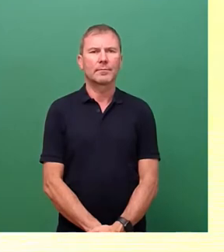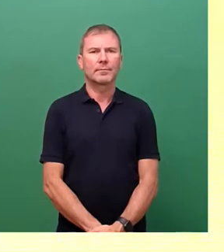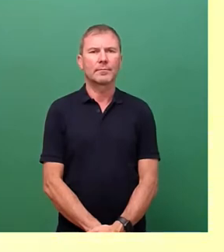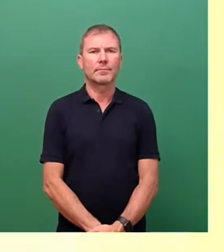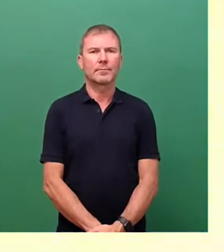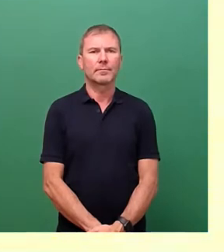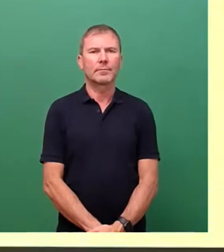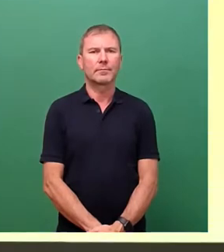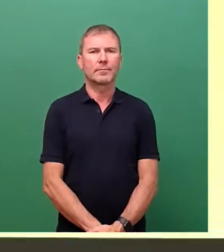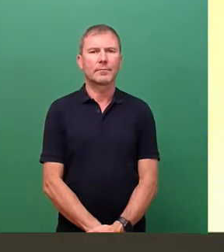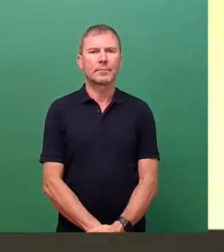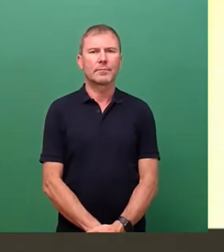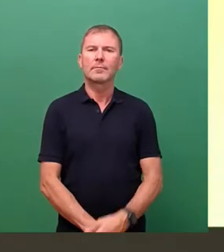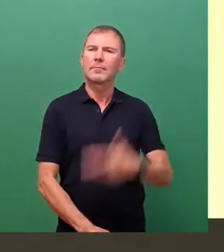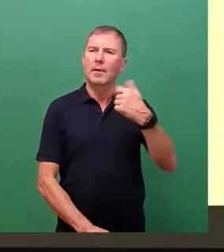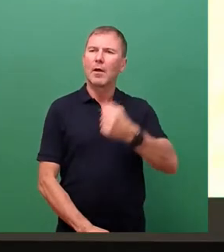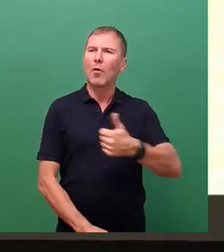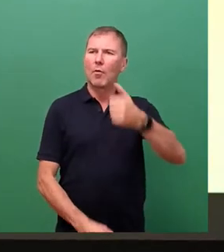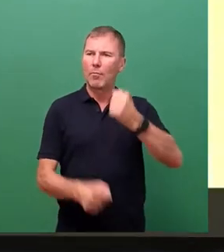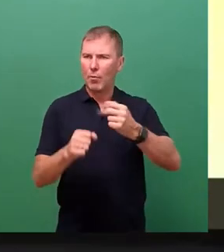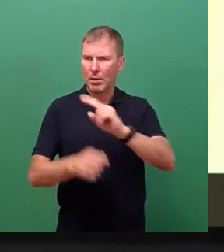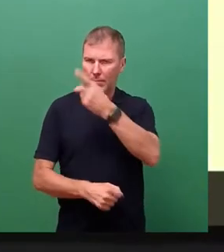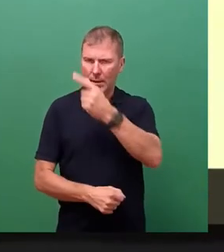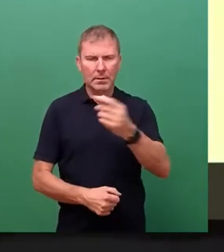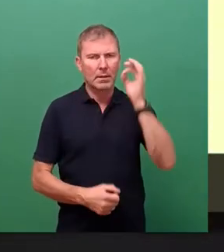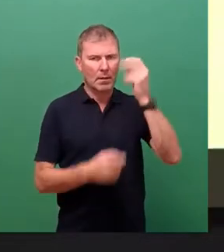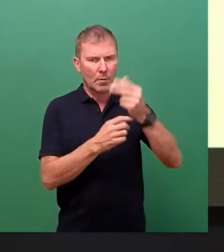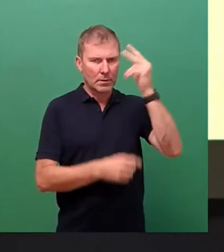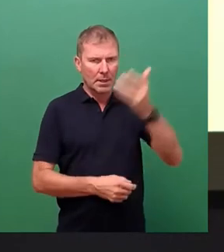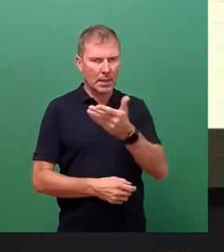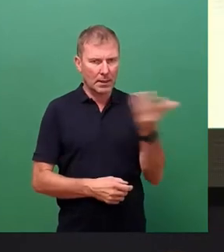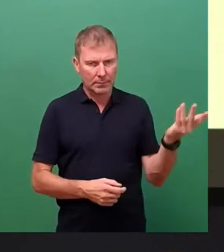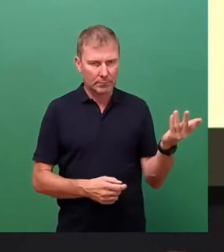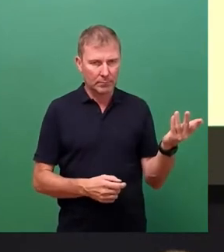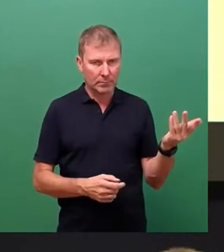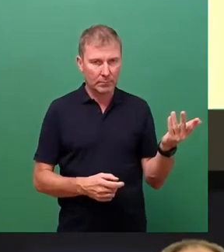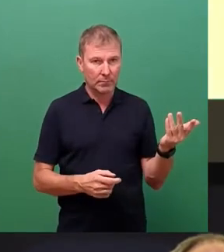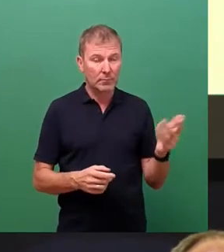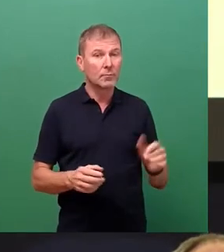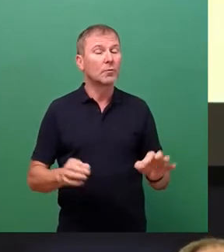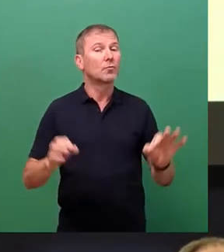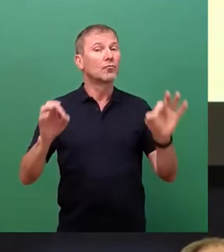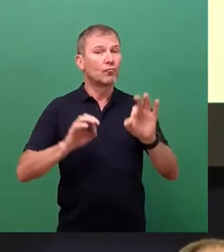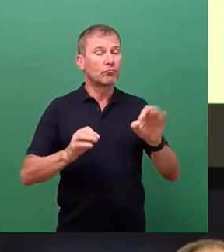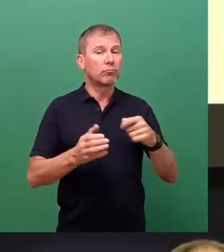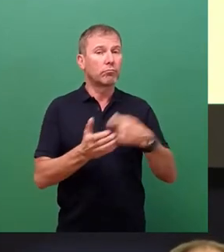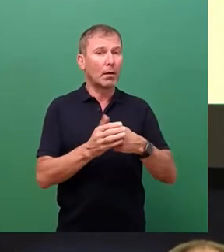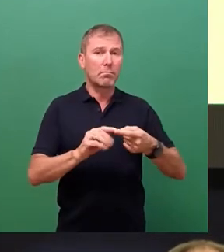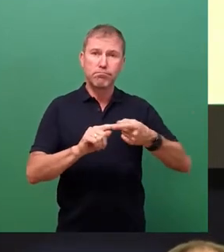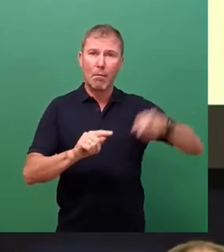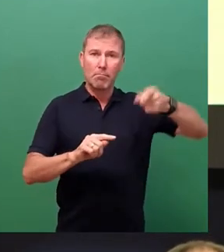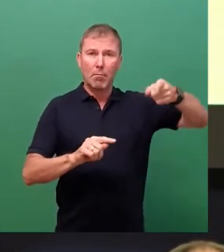Herr Oberbürgermeister, meine Damen und Herren, drastisch steigende Preise für Strom,